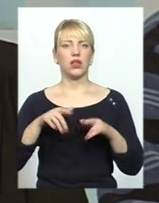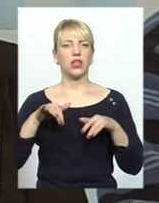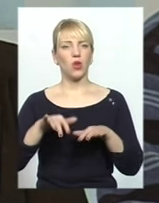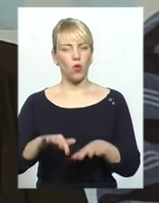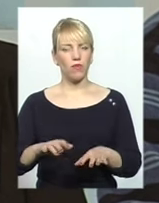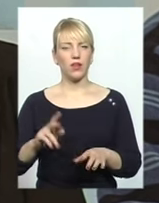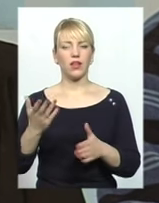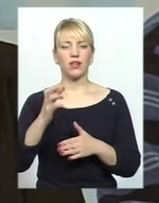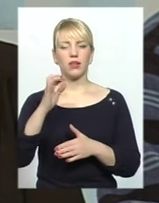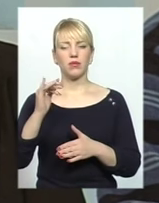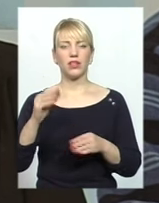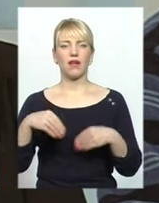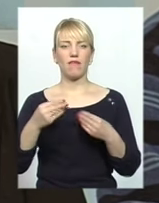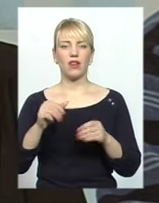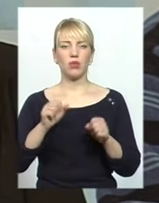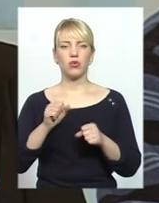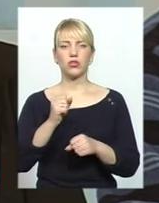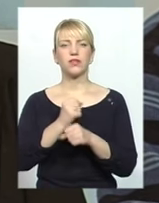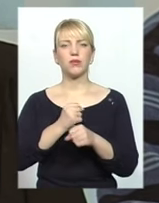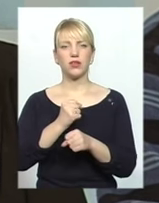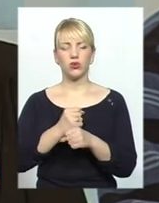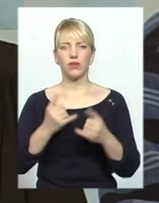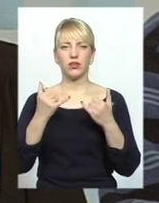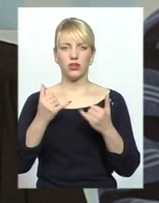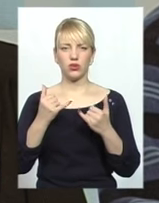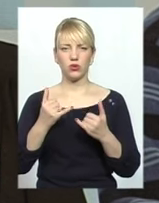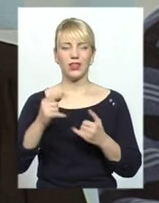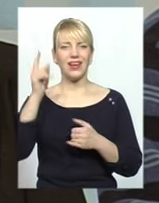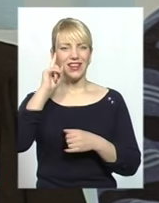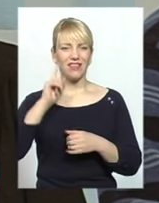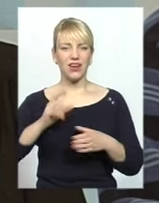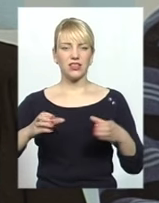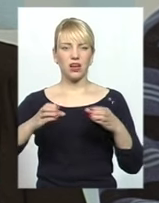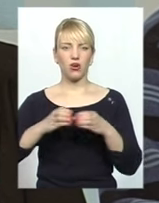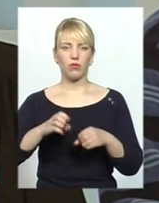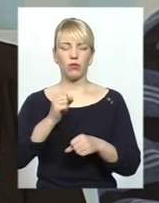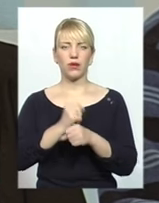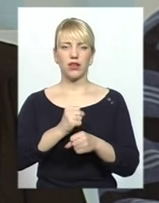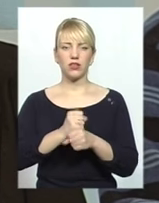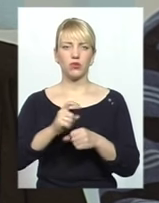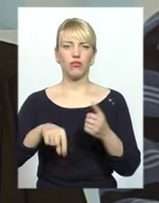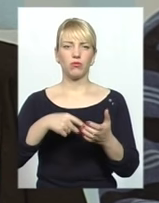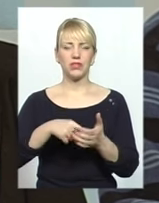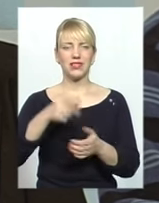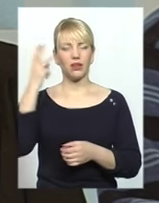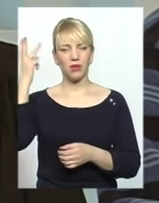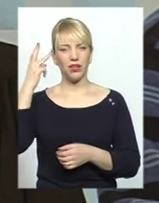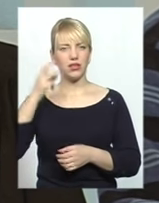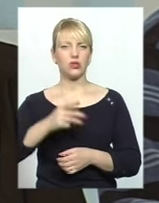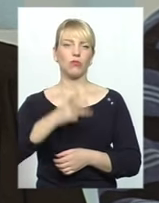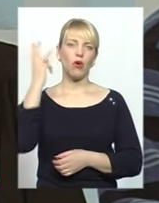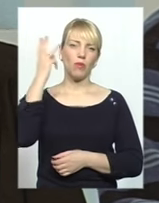працювати. І ми сьогодні працюємо, єврейська громада працює в місті Хмельницькому, в Хмельницькій області.